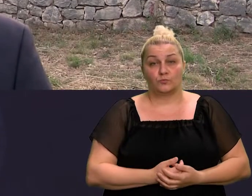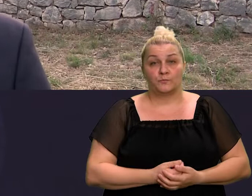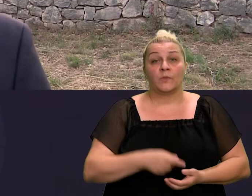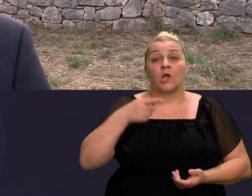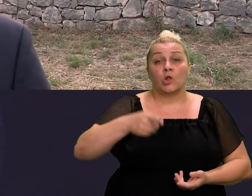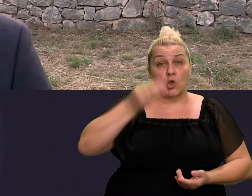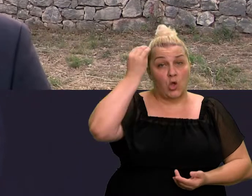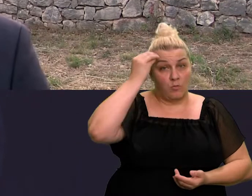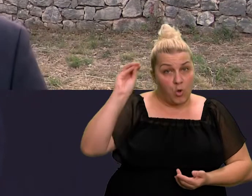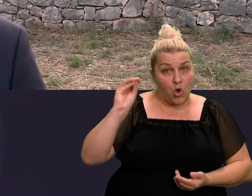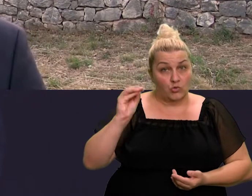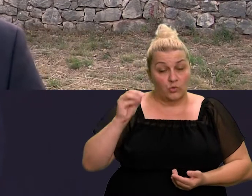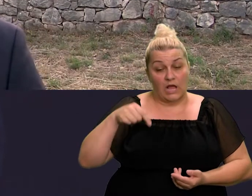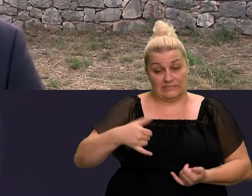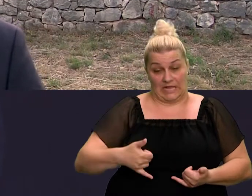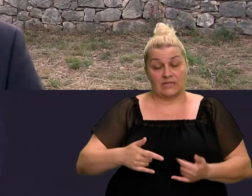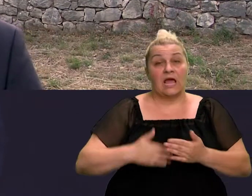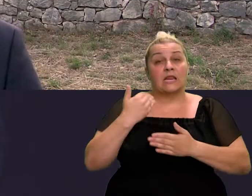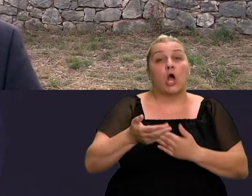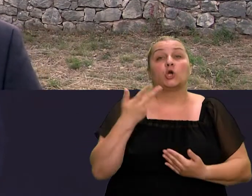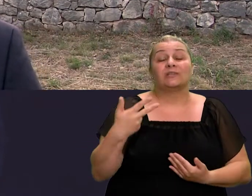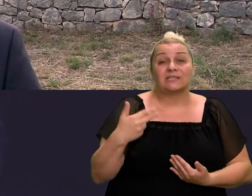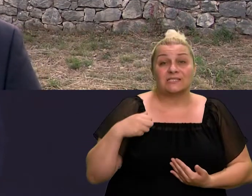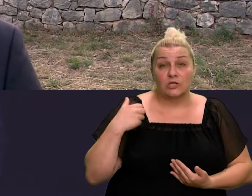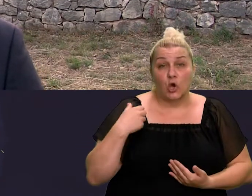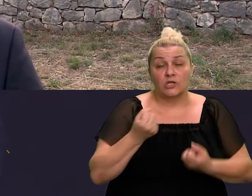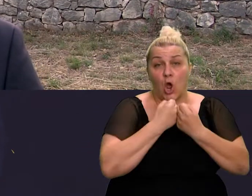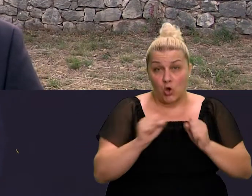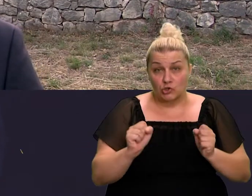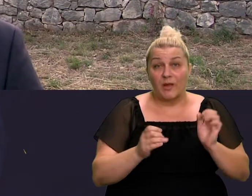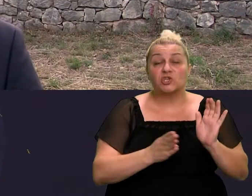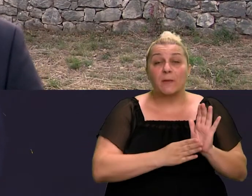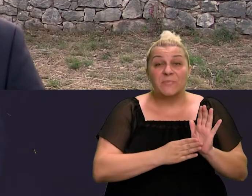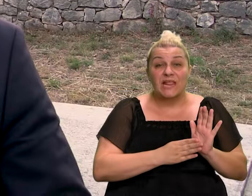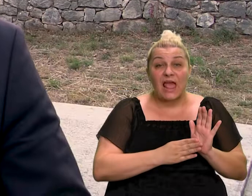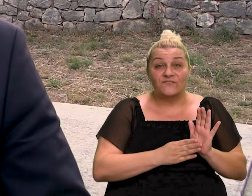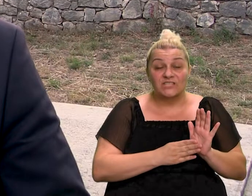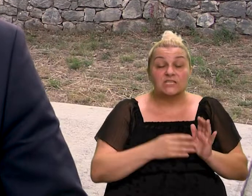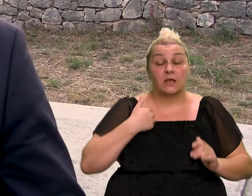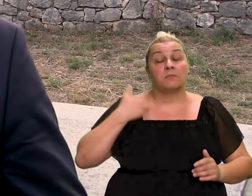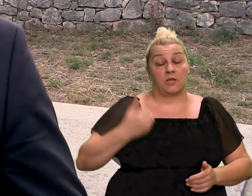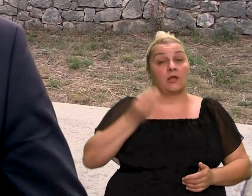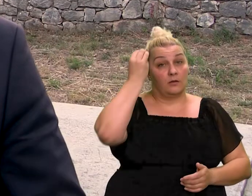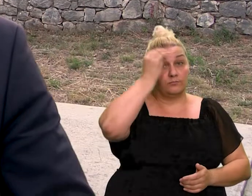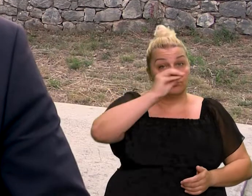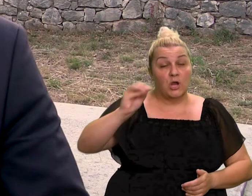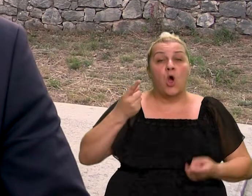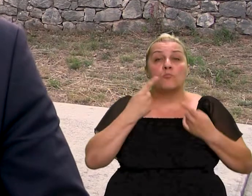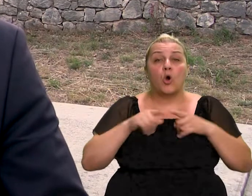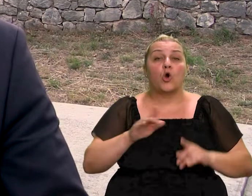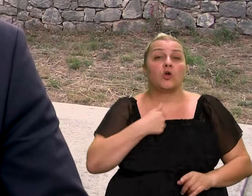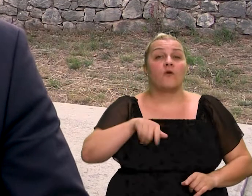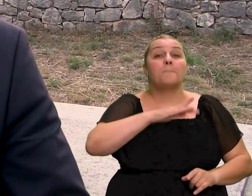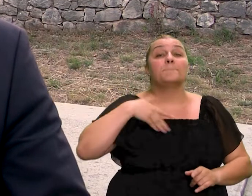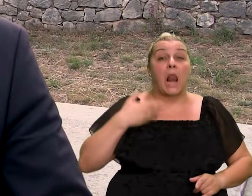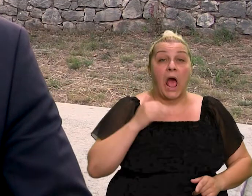nakon briljantne akcije oslobađanja Miljevaca upućujemo. Poglavito